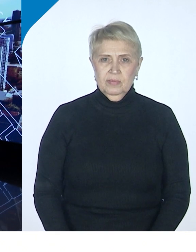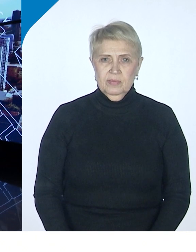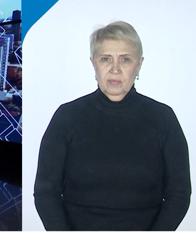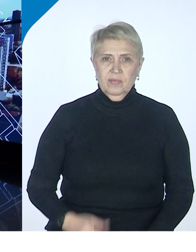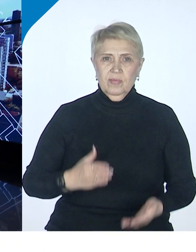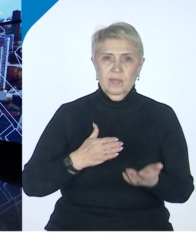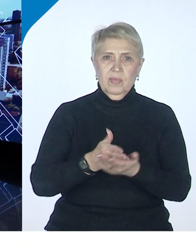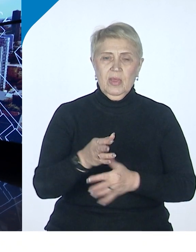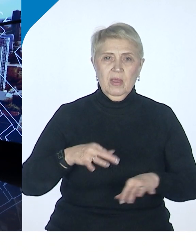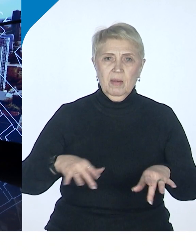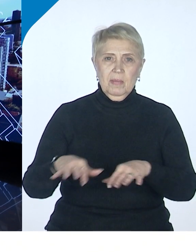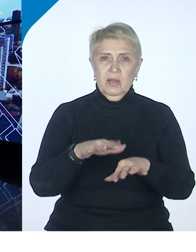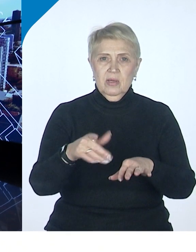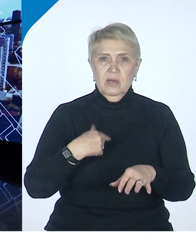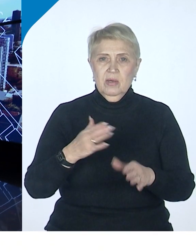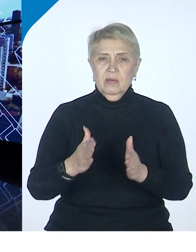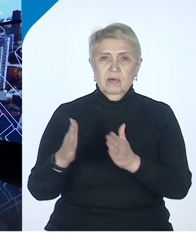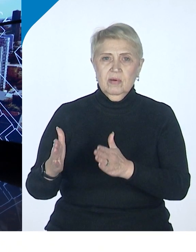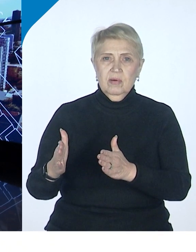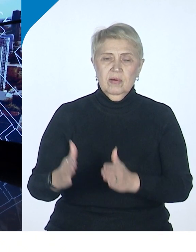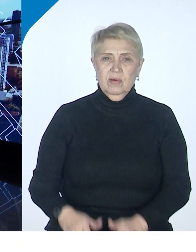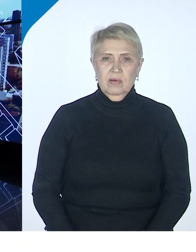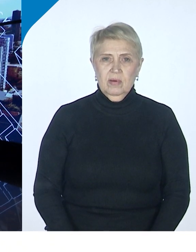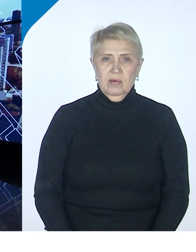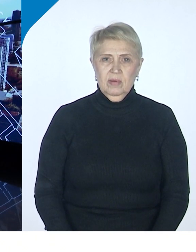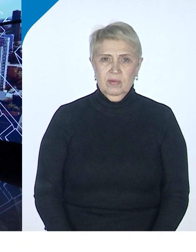политическая структура, политическая элита, она